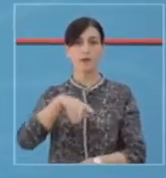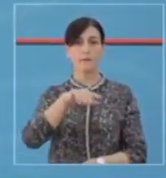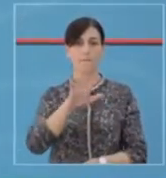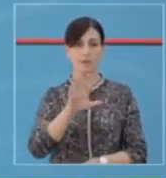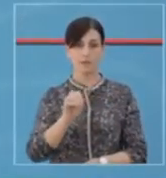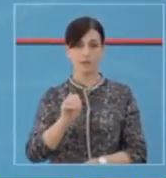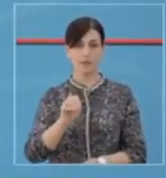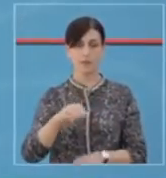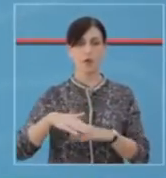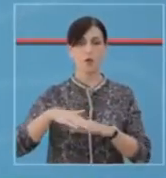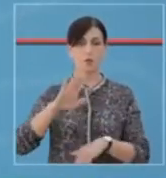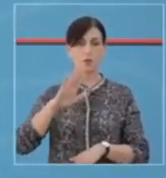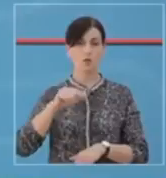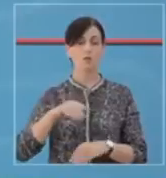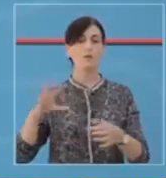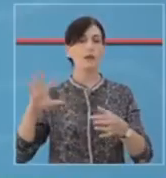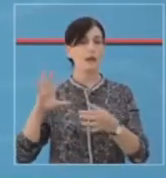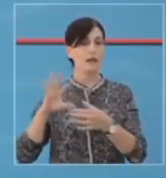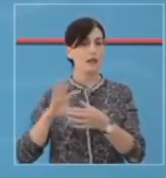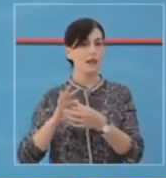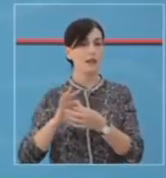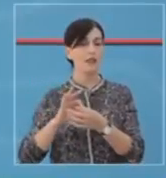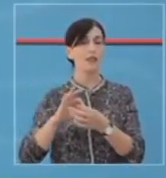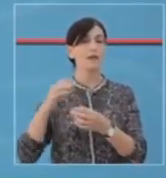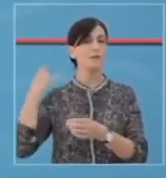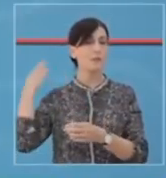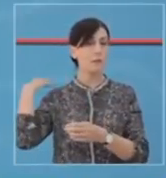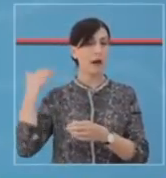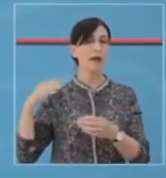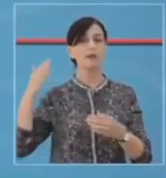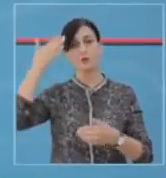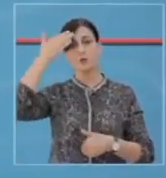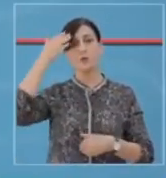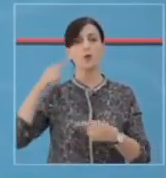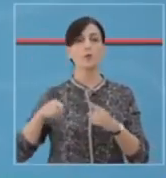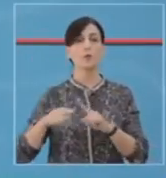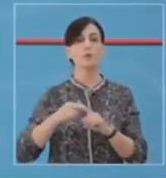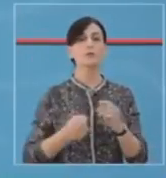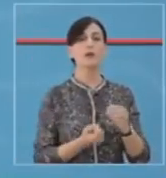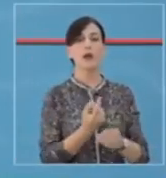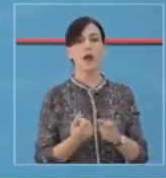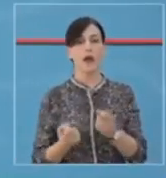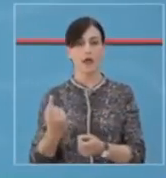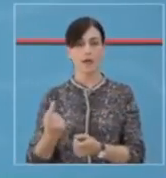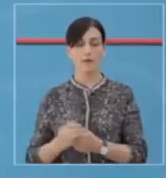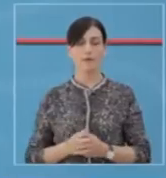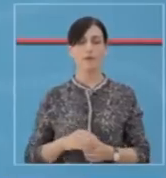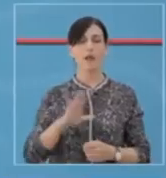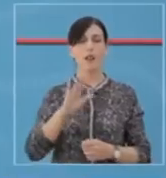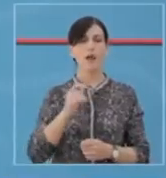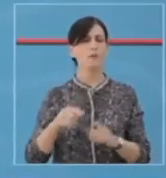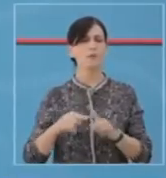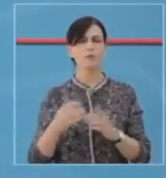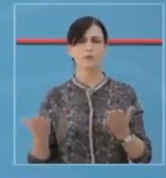pozitive, kryesisht raste të reja dhe kontakte të rasteve të konfirmuara më parë. Lajmi mirë është se në